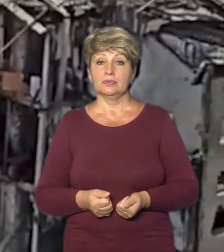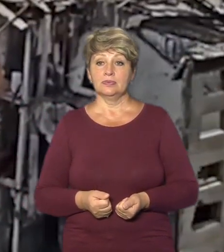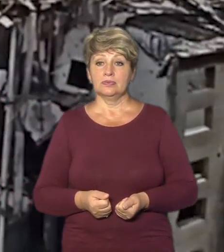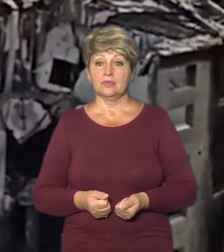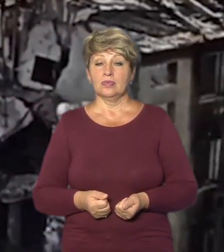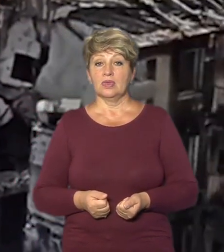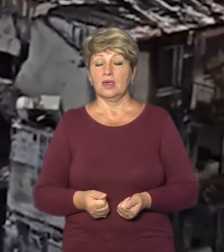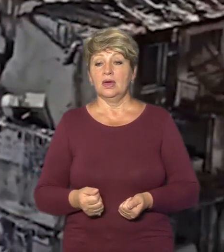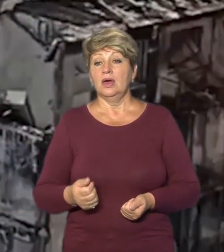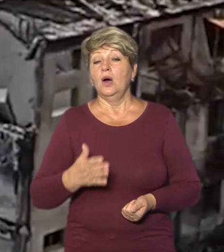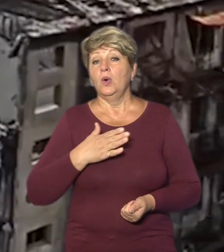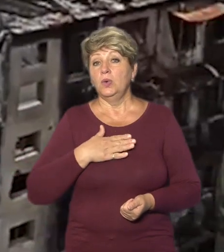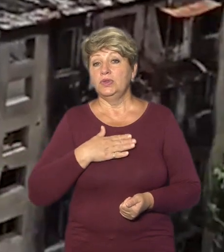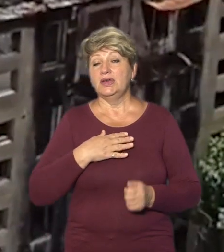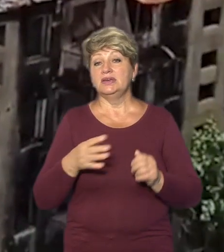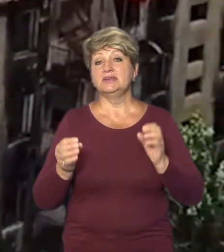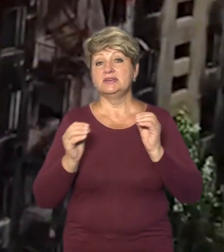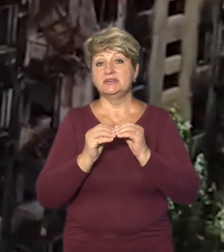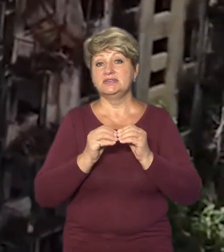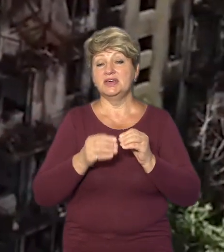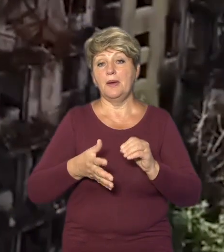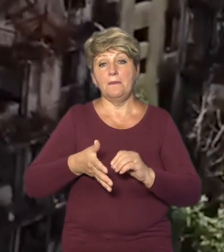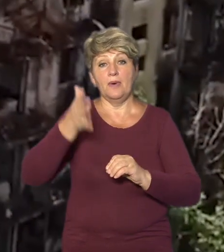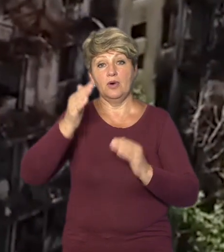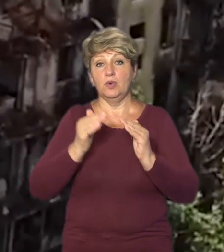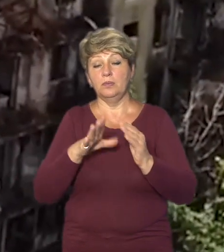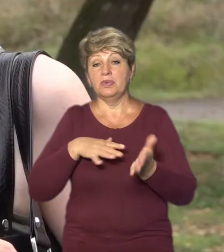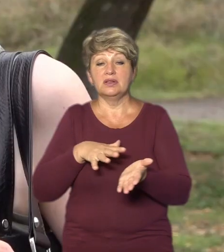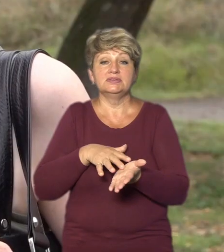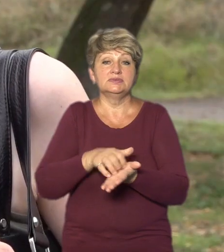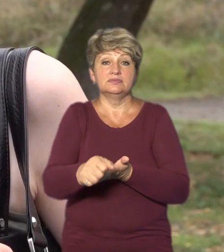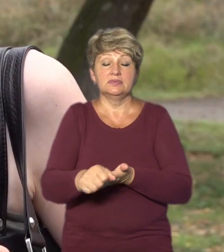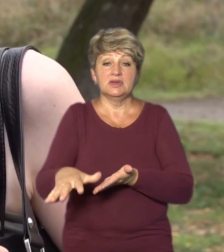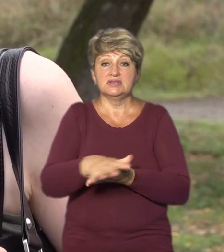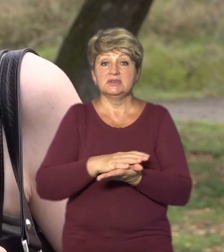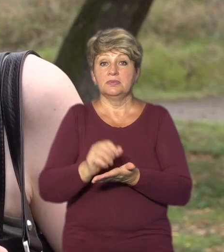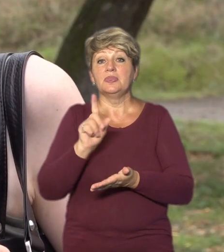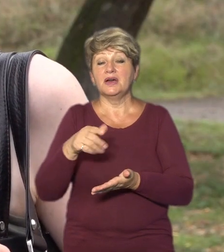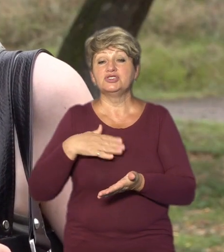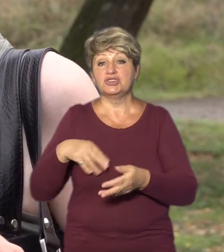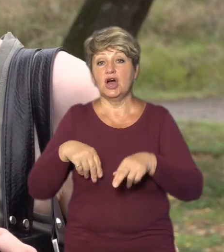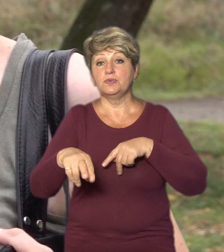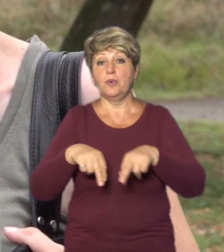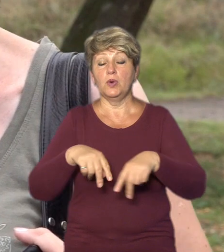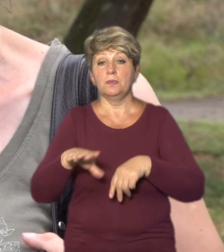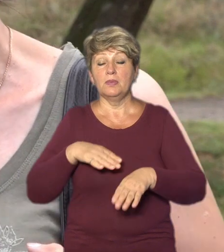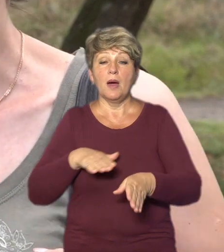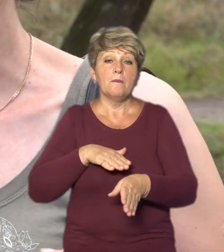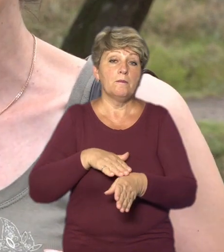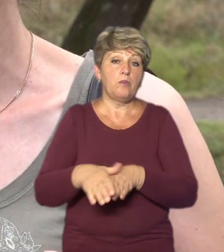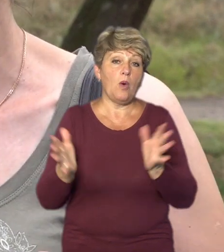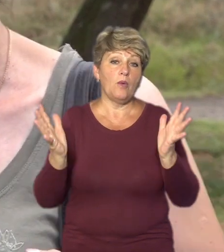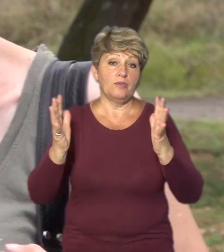Наш 10-поверховий будинок був знищений, зруйнований. Даже наш під'їзд був повністю впав